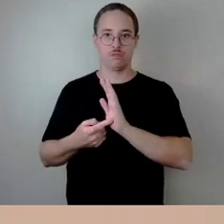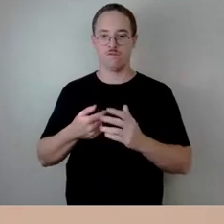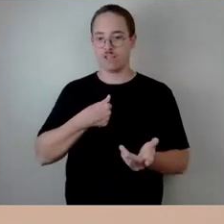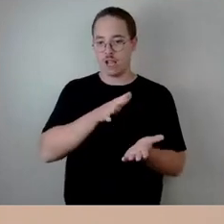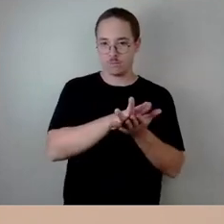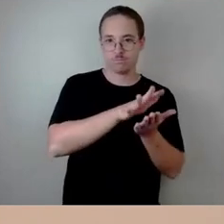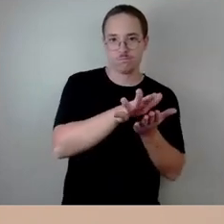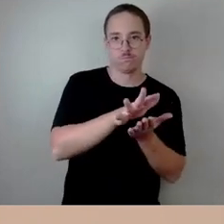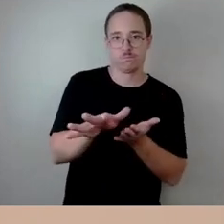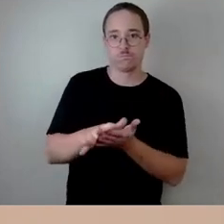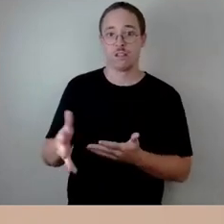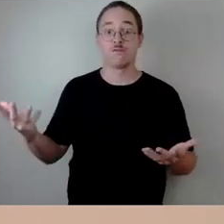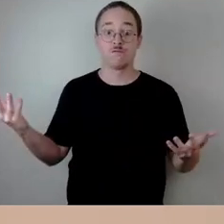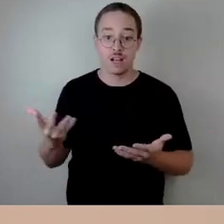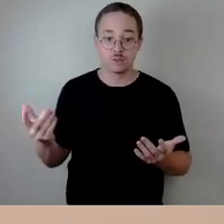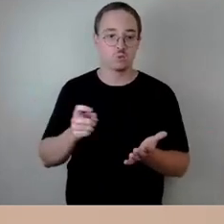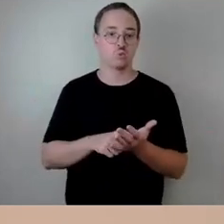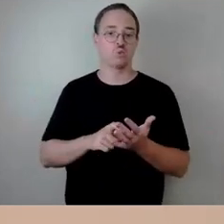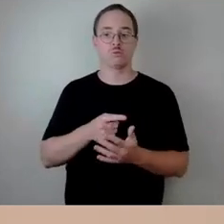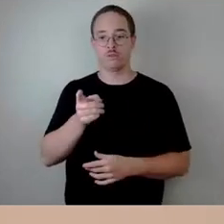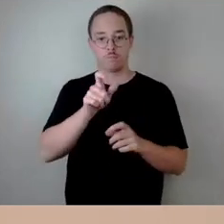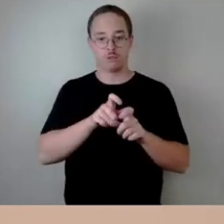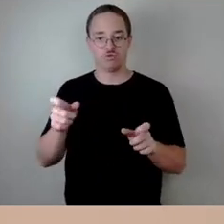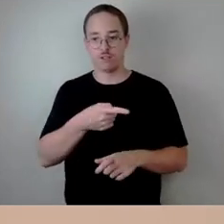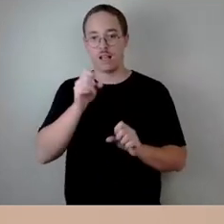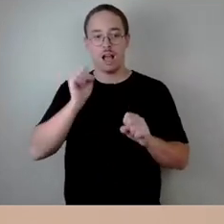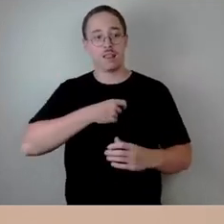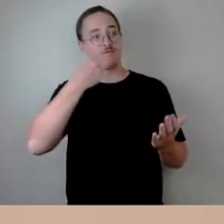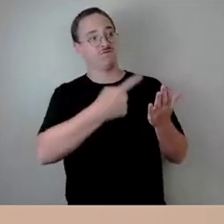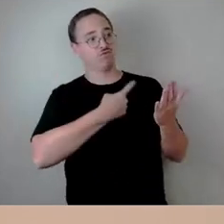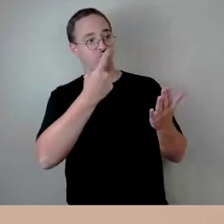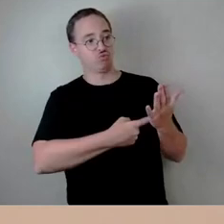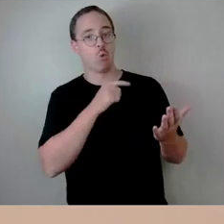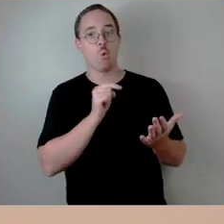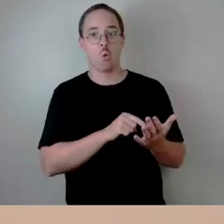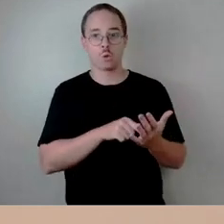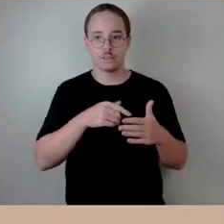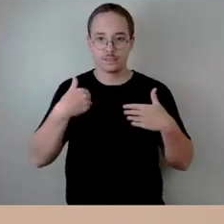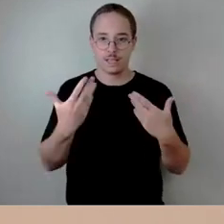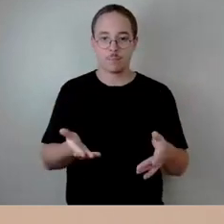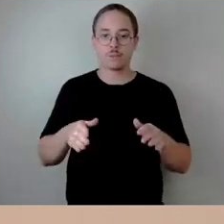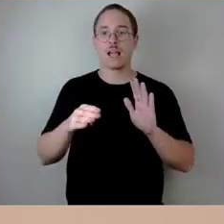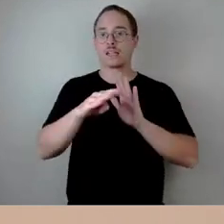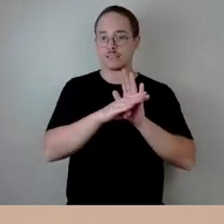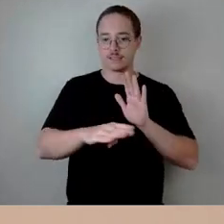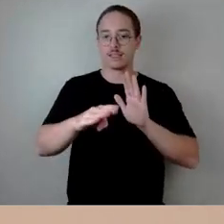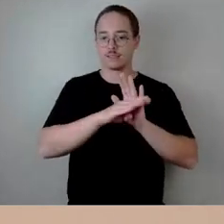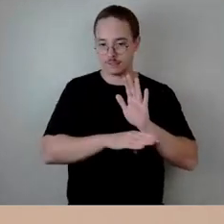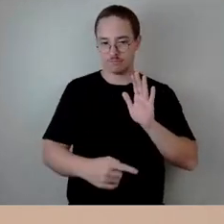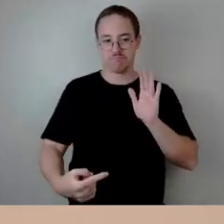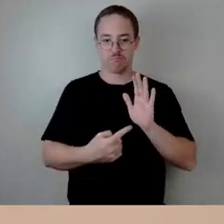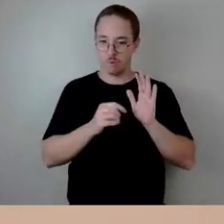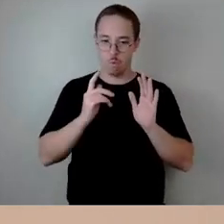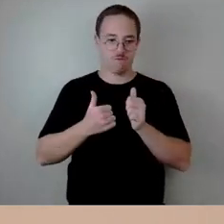weil es Gesetze gibt. So weit, so gut. Und die Kosten steigen, weil das Personal, was assistiert, steigt